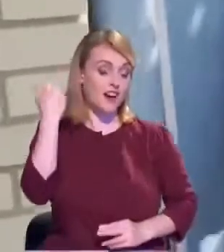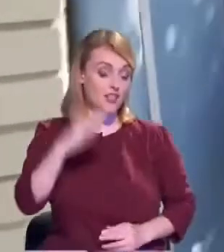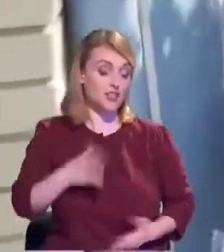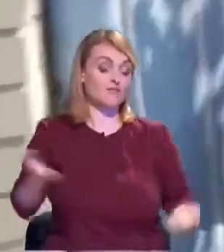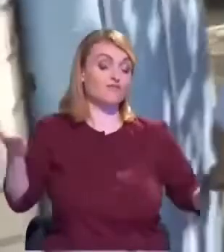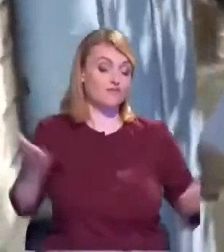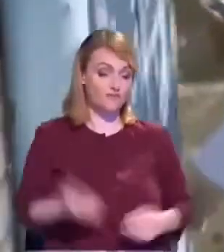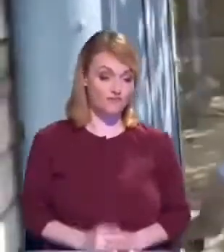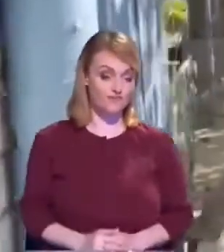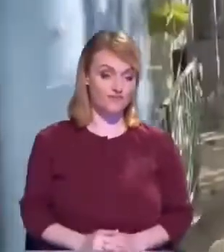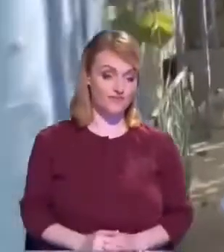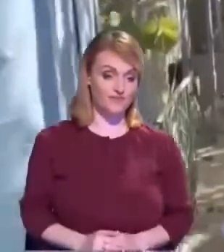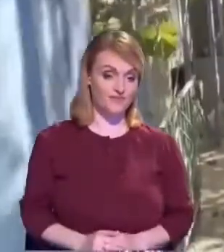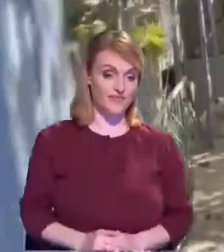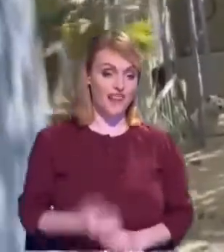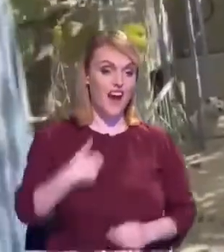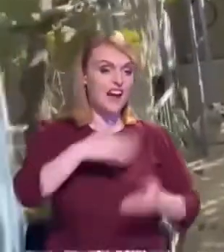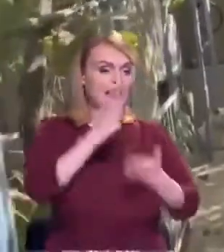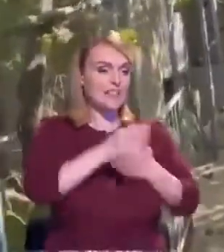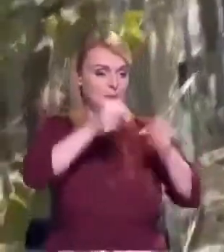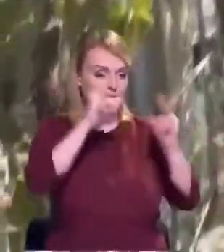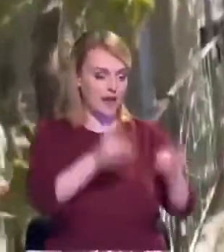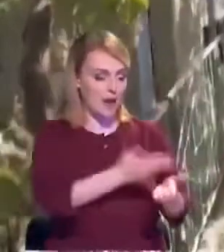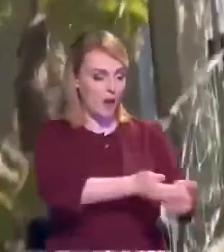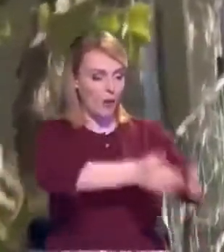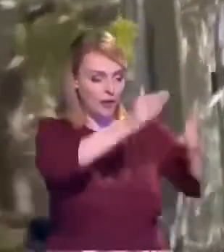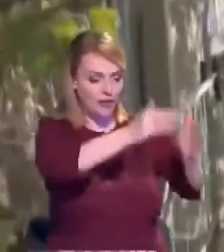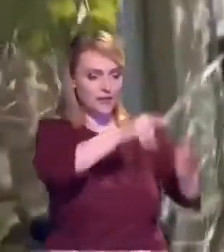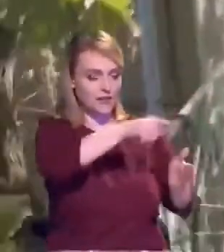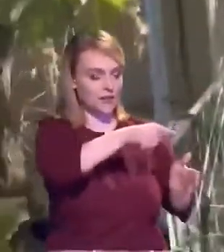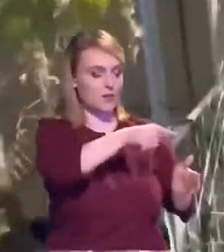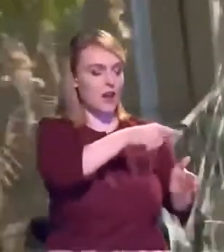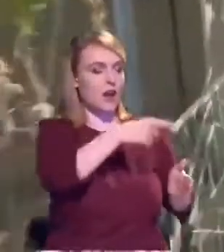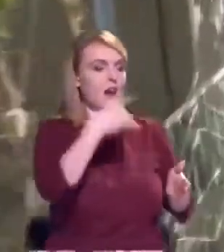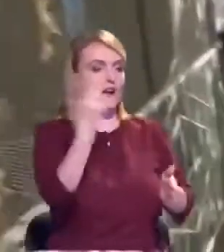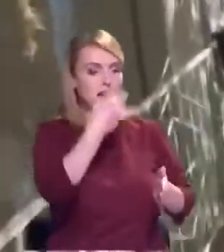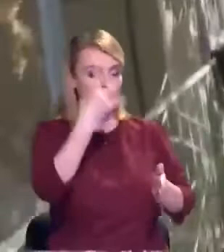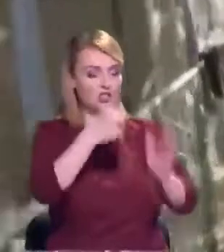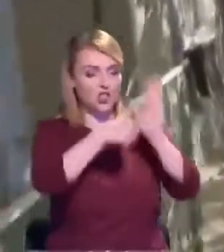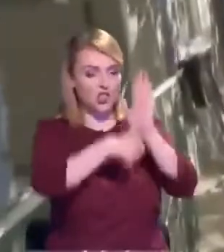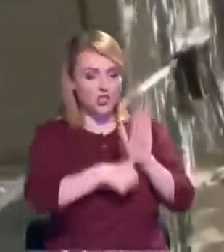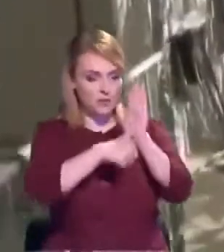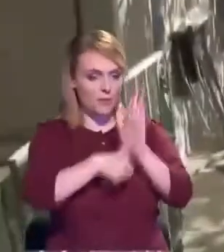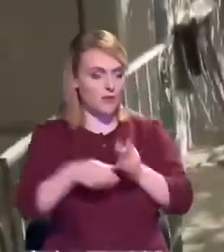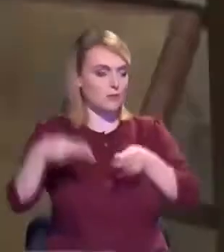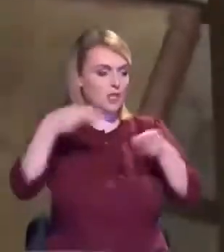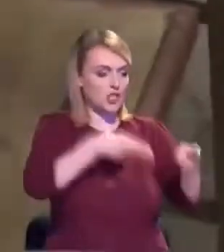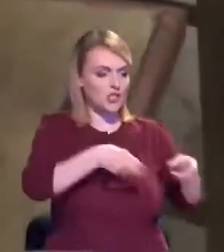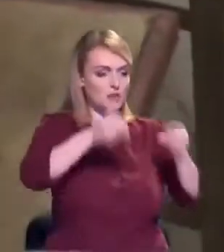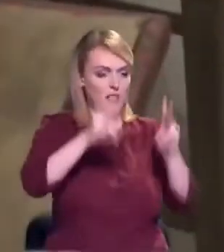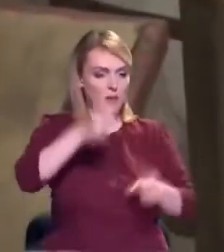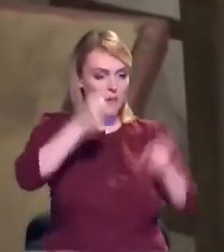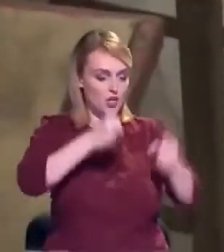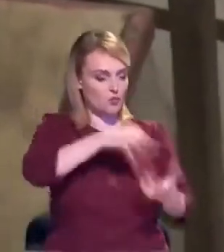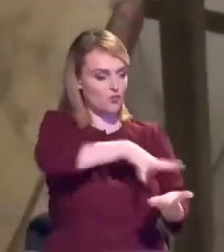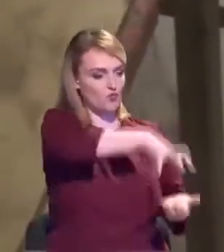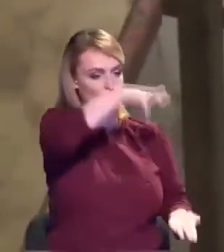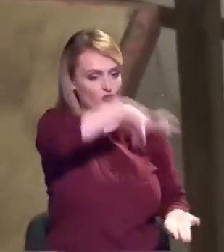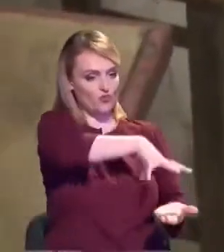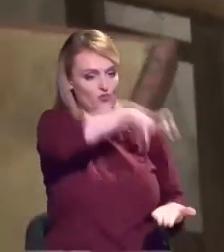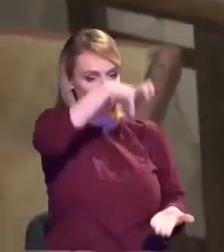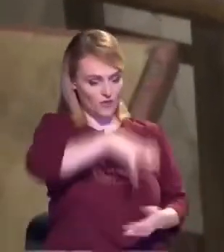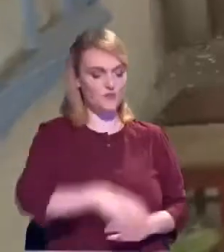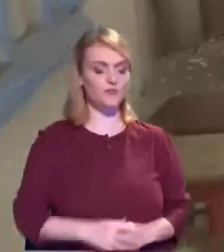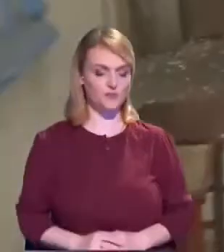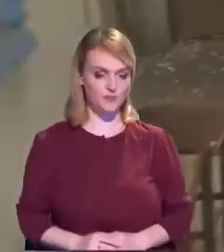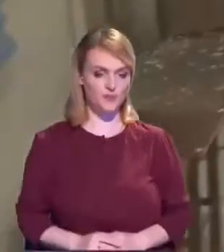Avem un bazin, scurgem tot asta, curățăm. Odată, în jumătate de ani undeva curățăm, până se afașe